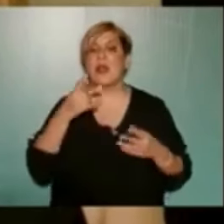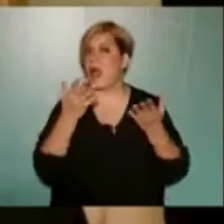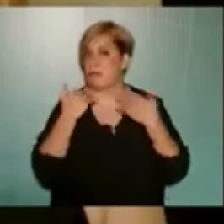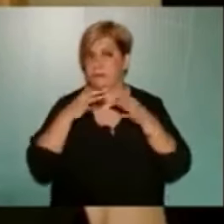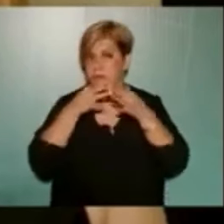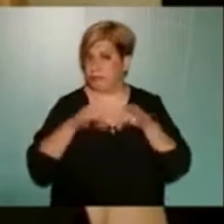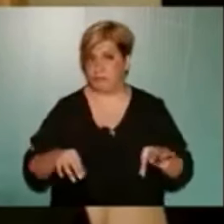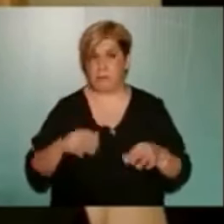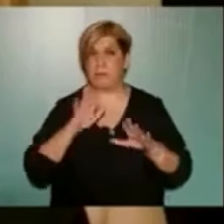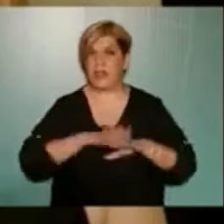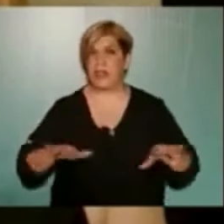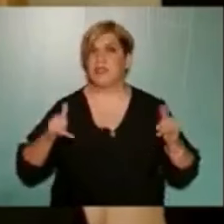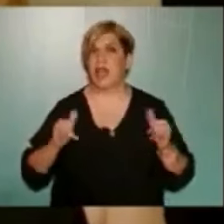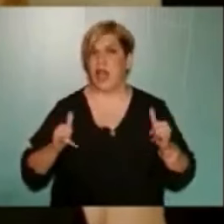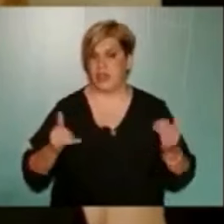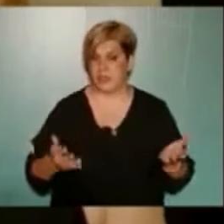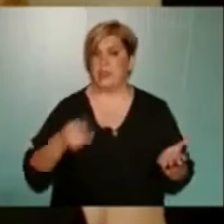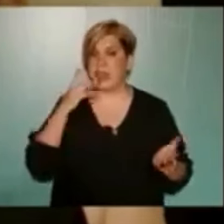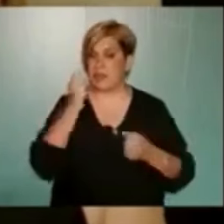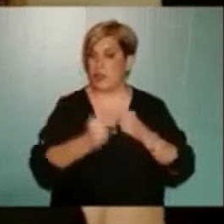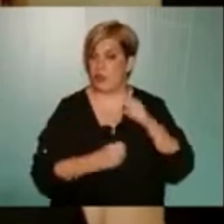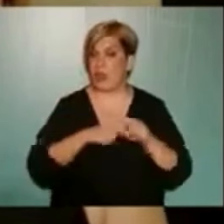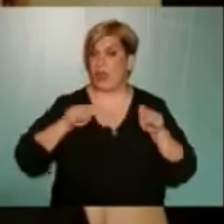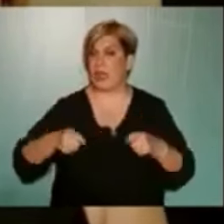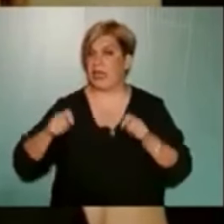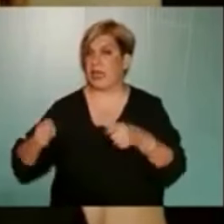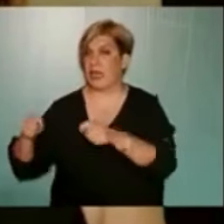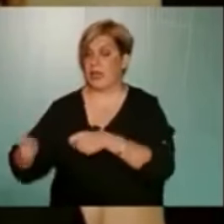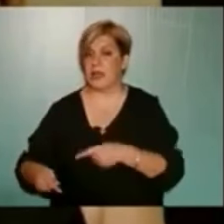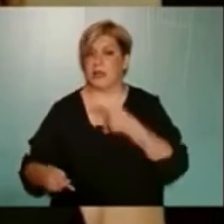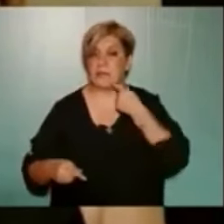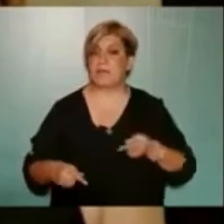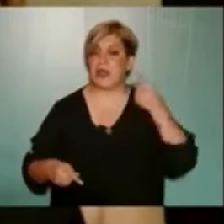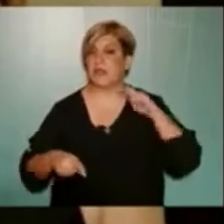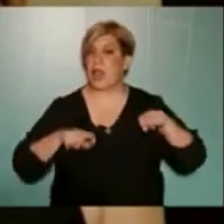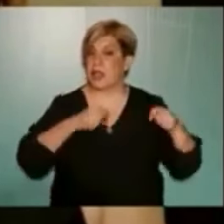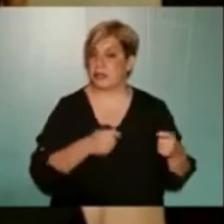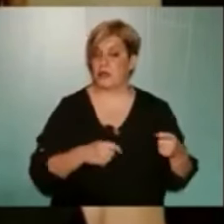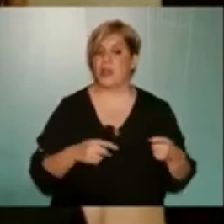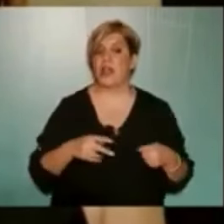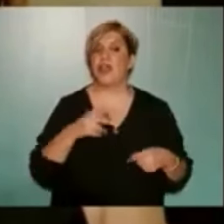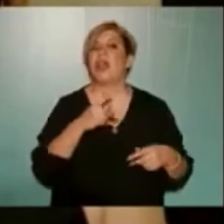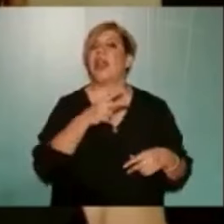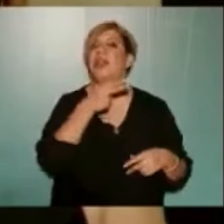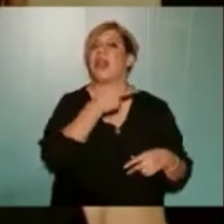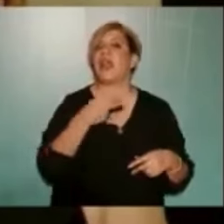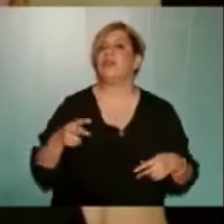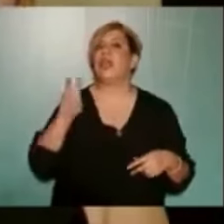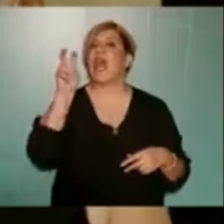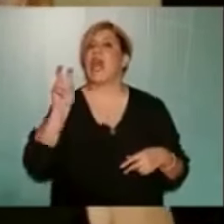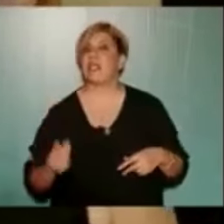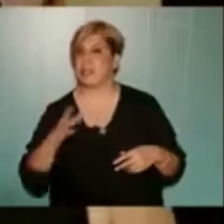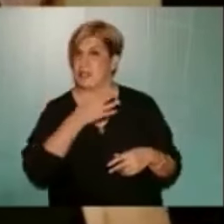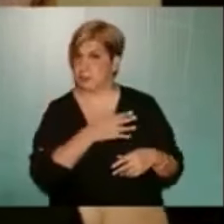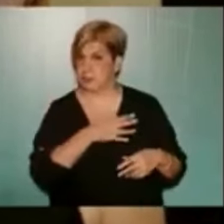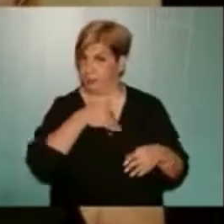παιδικές χαρές. Μάλιστα, κάθε χρόνο κλείνει και άλλοι. Έκλεισε πέρσι στη Θεαγένους Χαρίση. Θεωρούμε